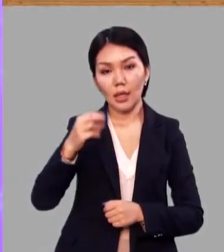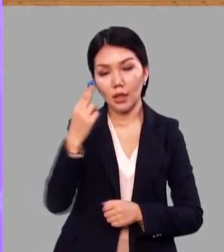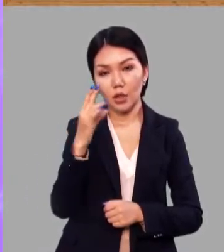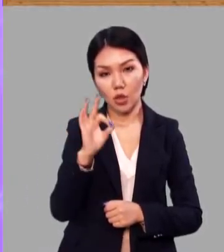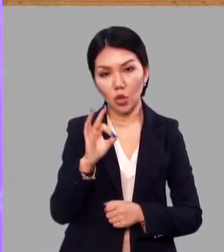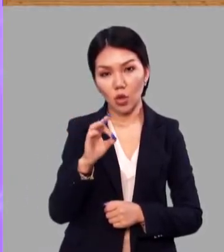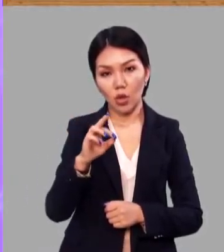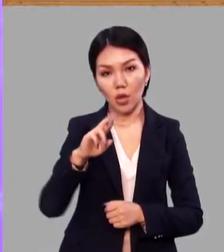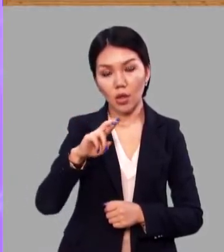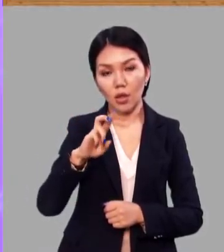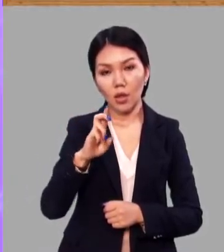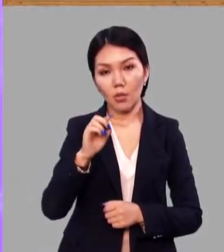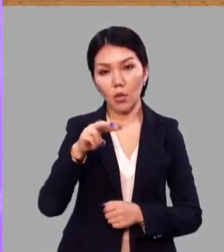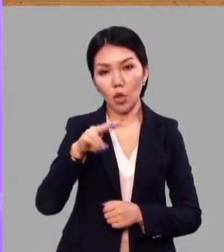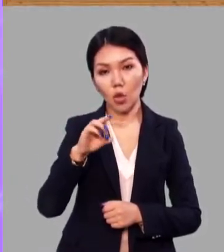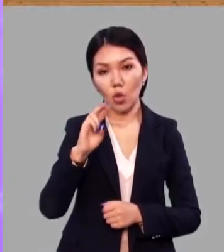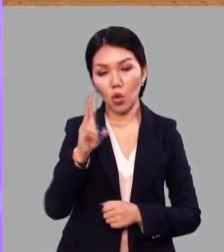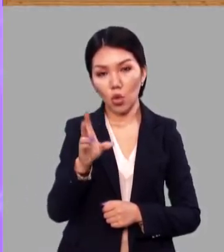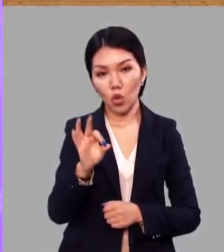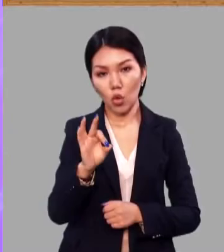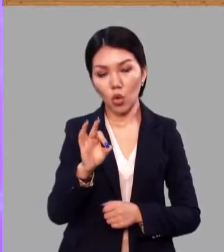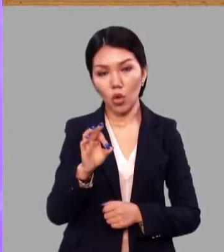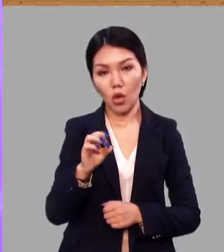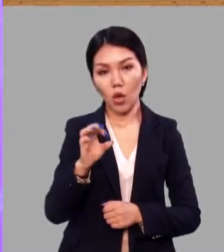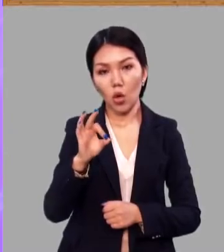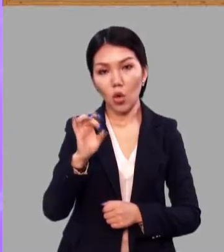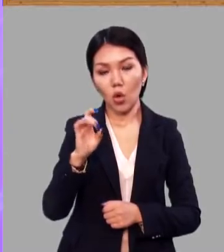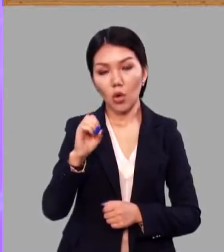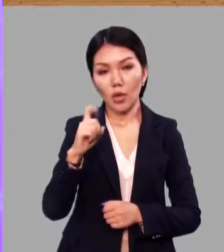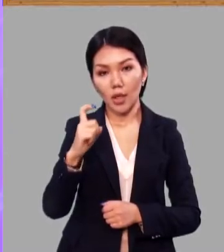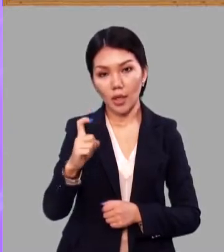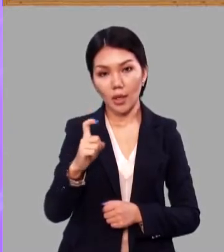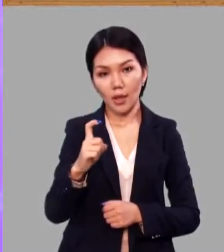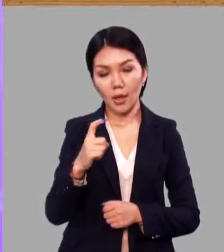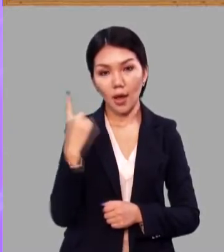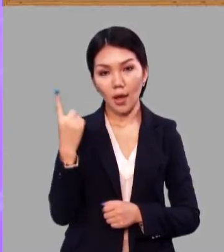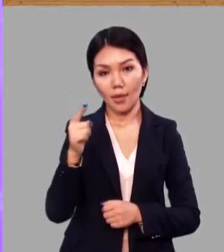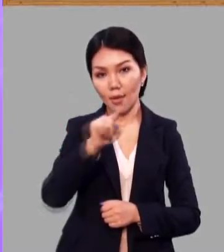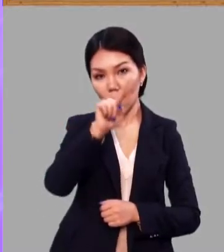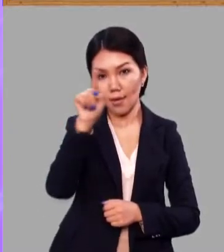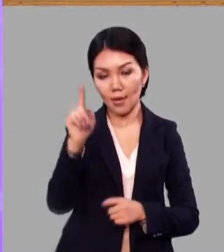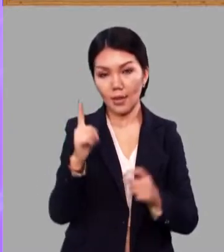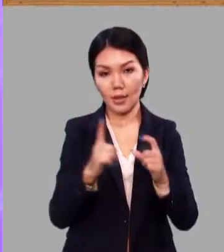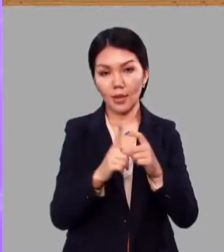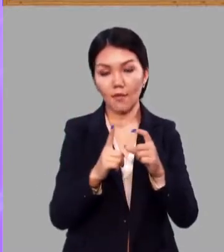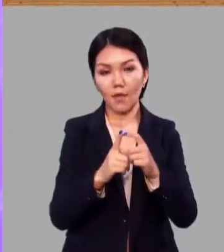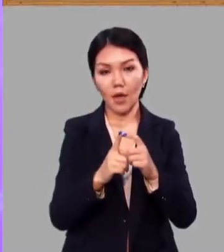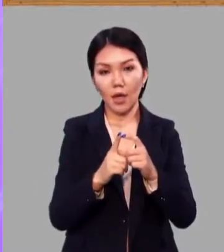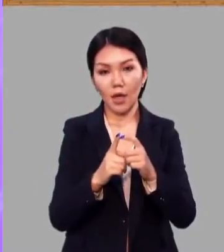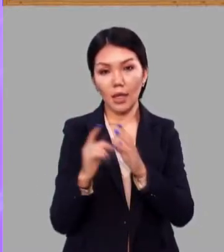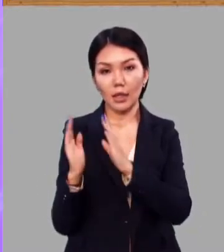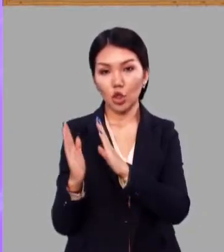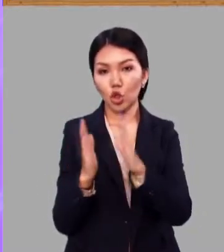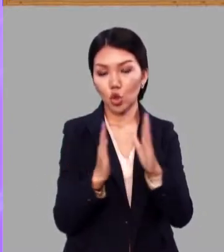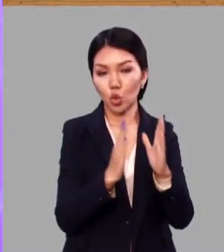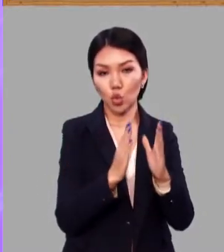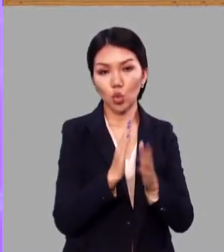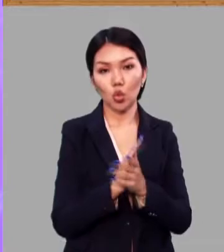лицо, яблоко, орех однокоренные слова с чередующимися